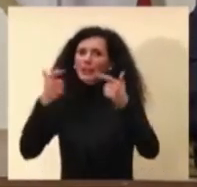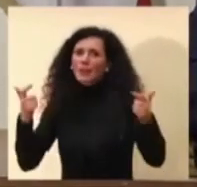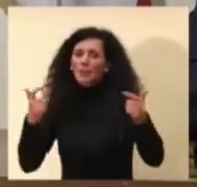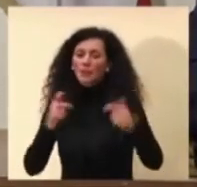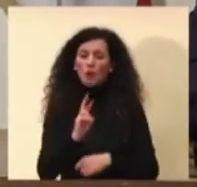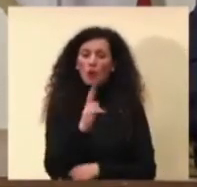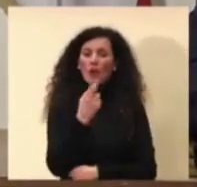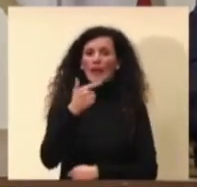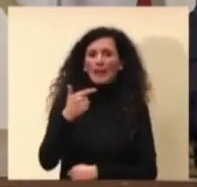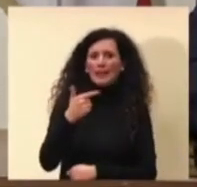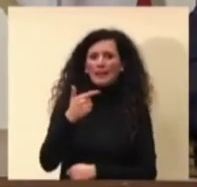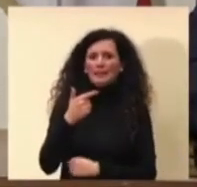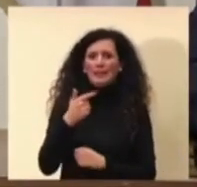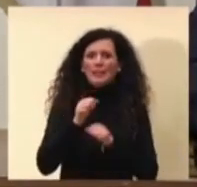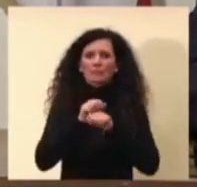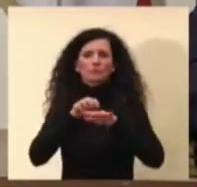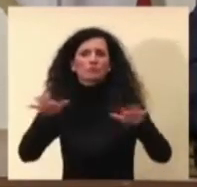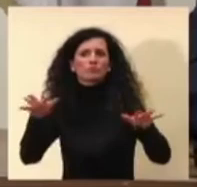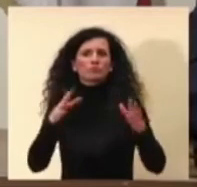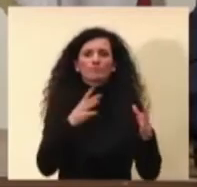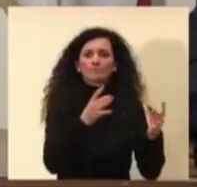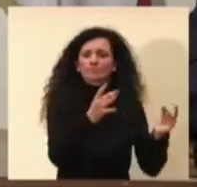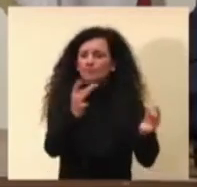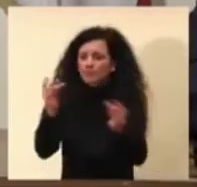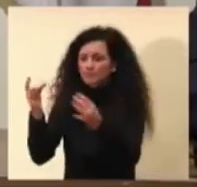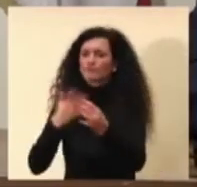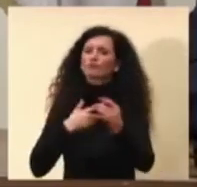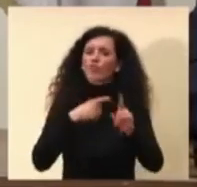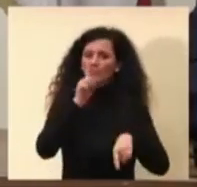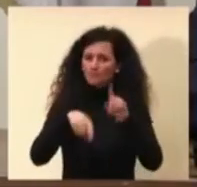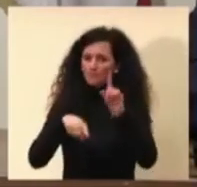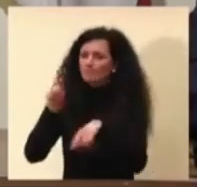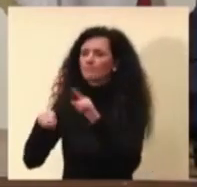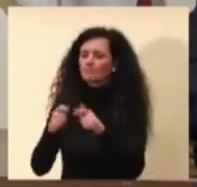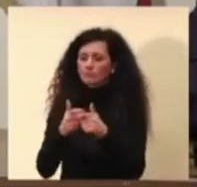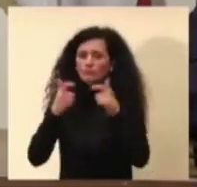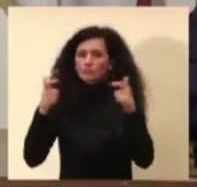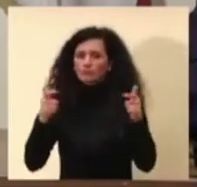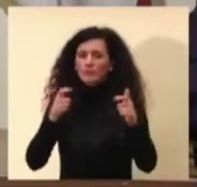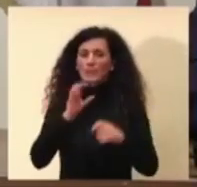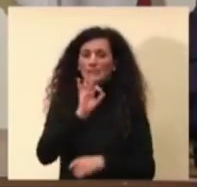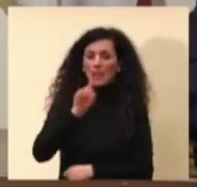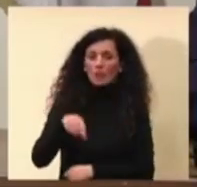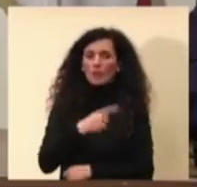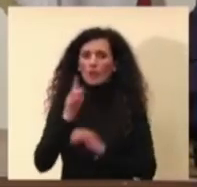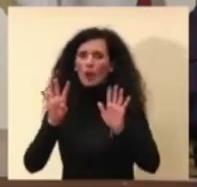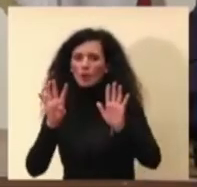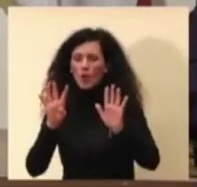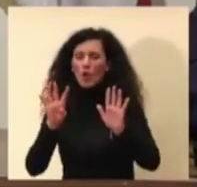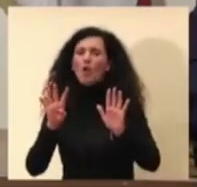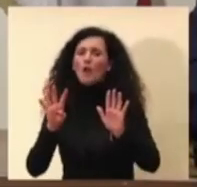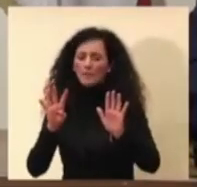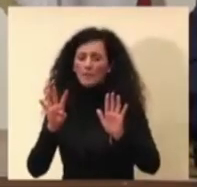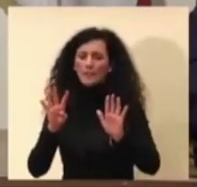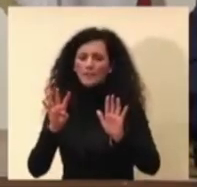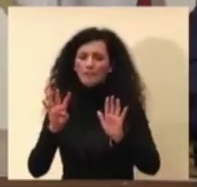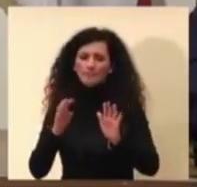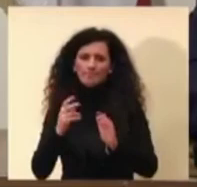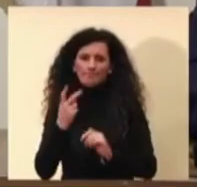trasmissione evidentemente in qualche misura sta aumentando, stiamo intorno a 0,9 ma quello che